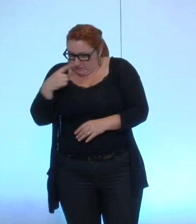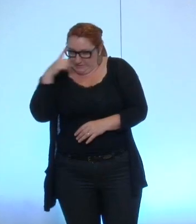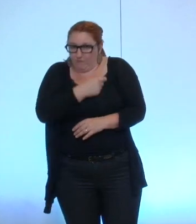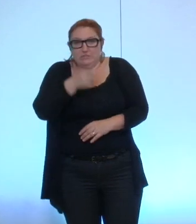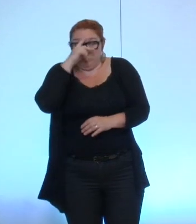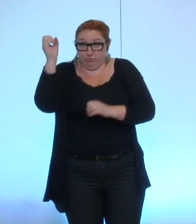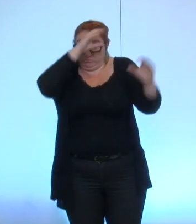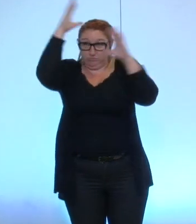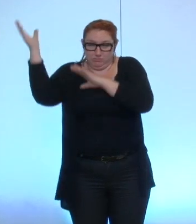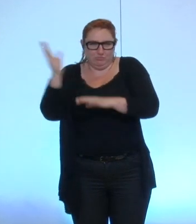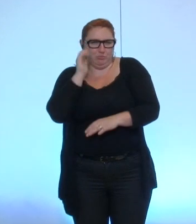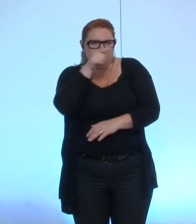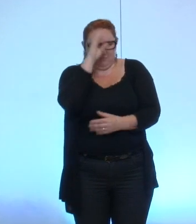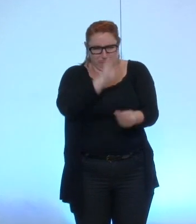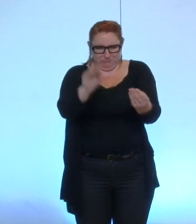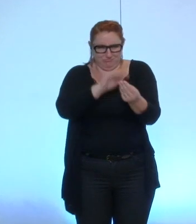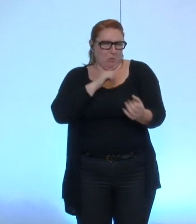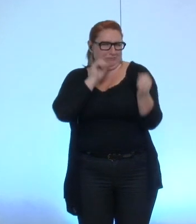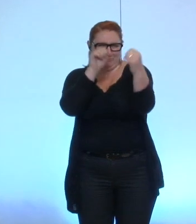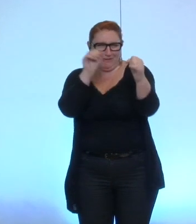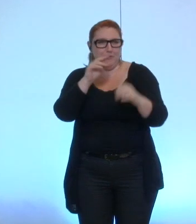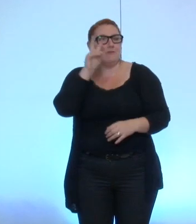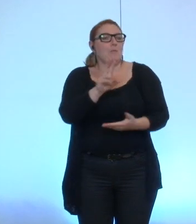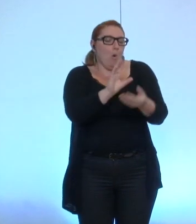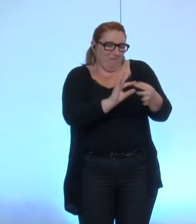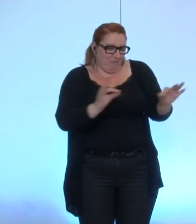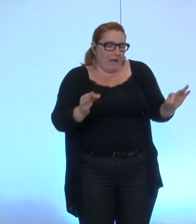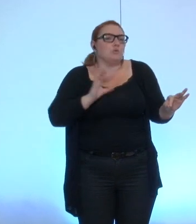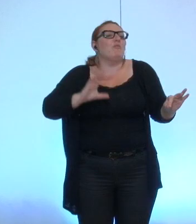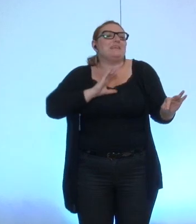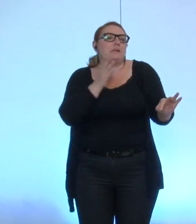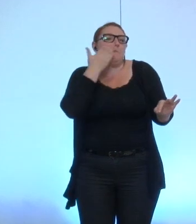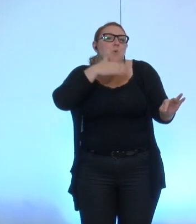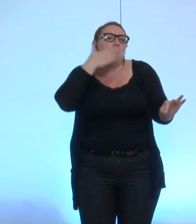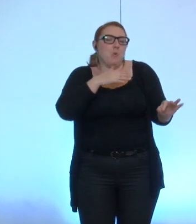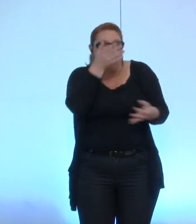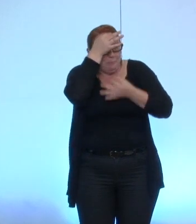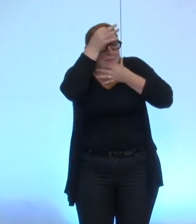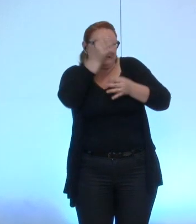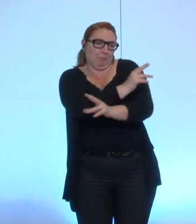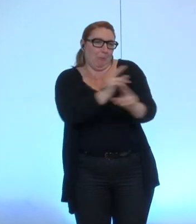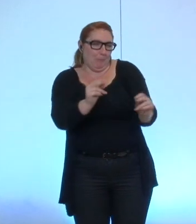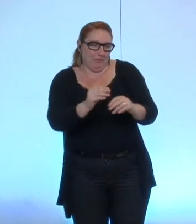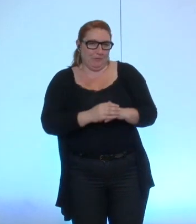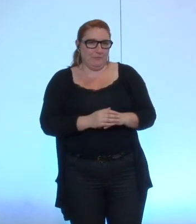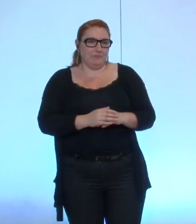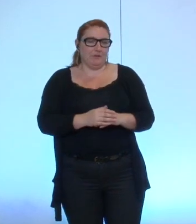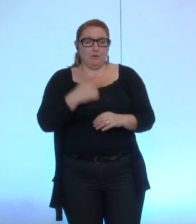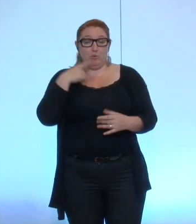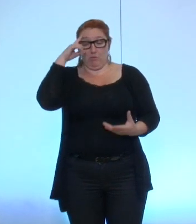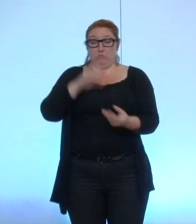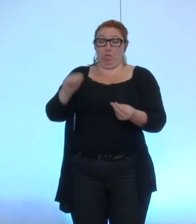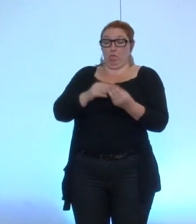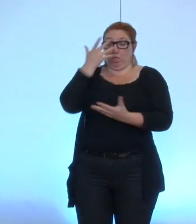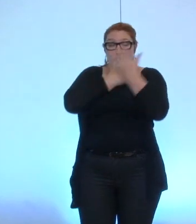36h la rédaction est comme ça on va dire je pense qu'on va trouver la rédaction un peu plus précise qui nous évitera de nous poser des